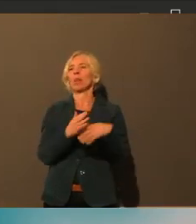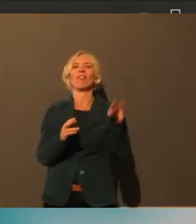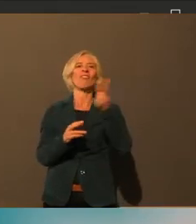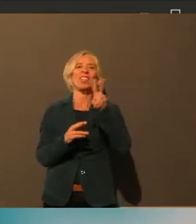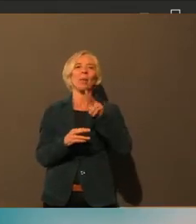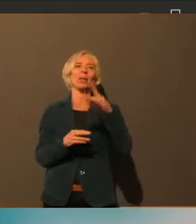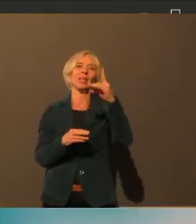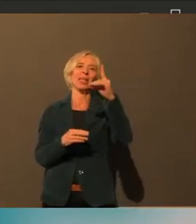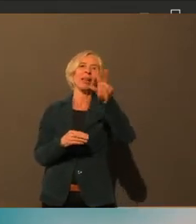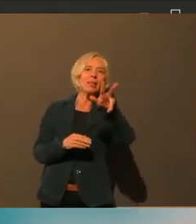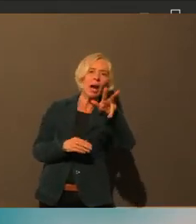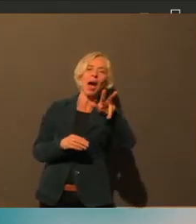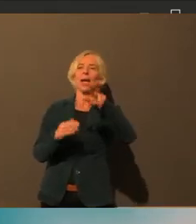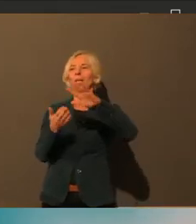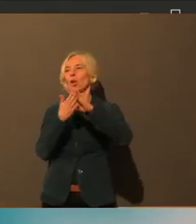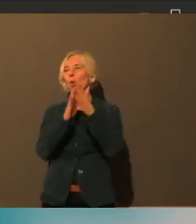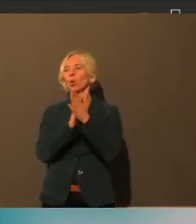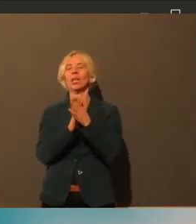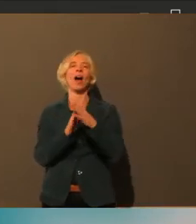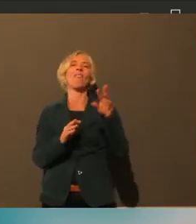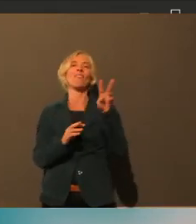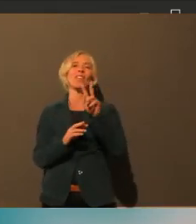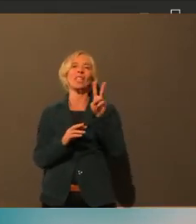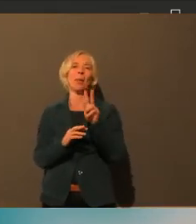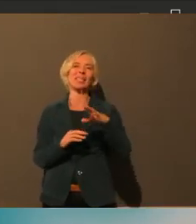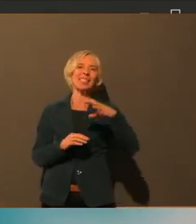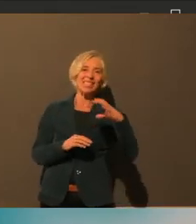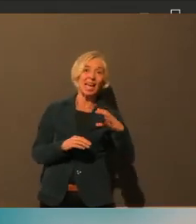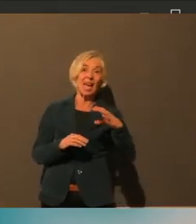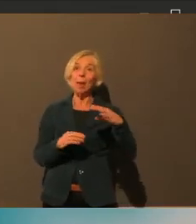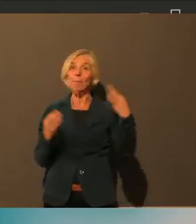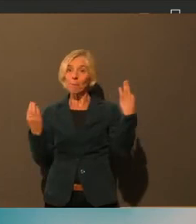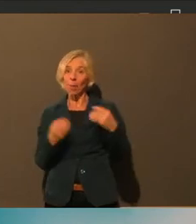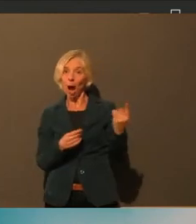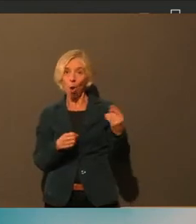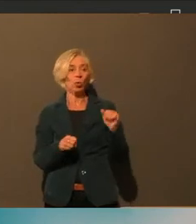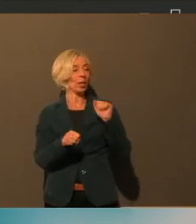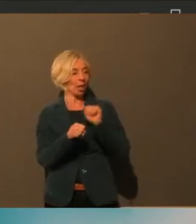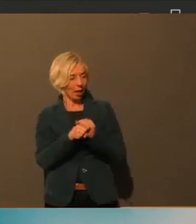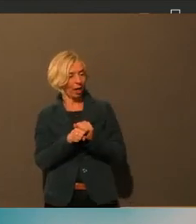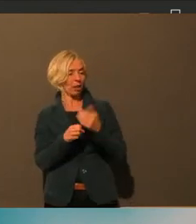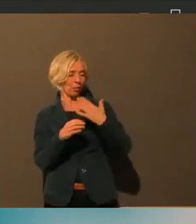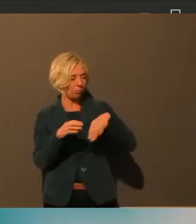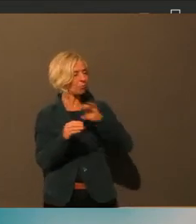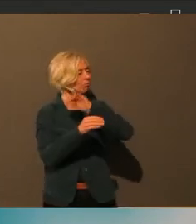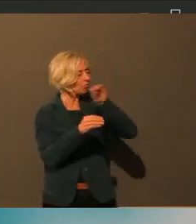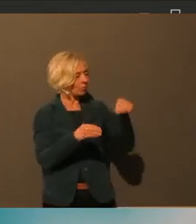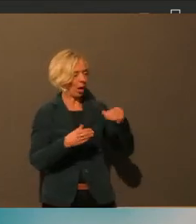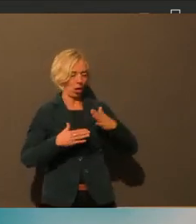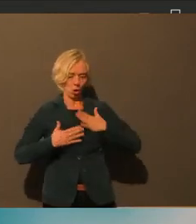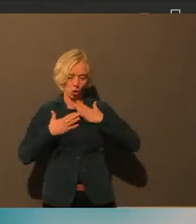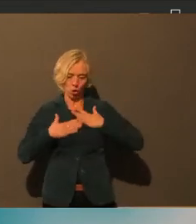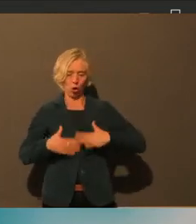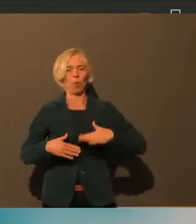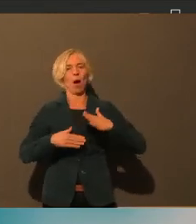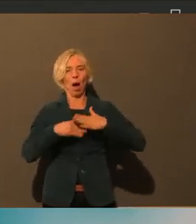Zink eben nach ärztlicher Anweisung den Körper aufzubauen, damit dann einfach ja eine gewisse